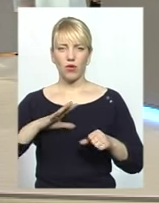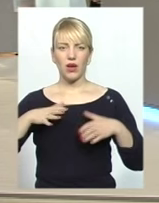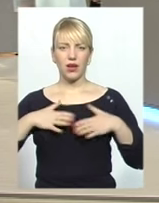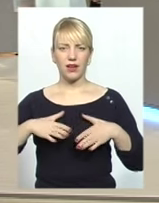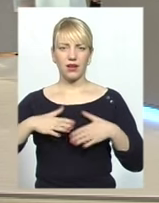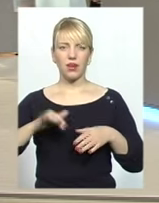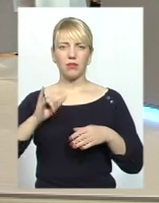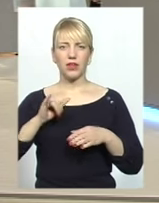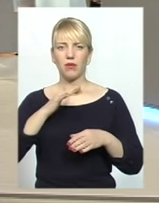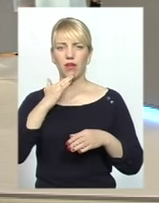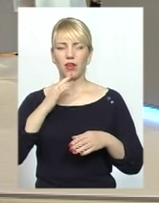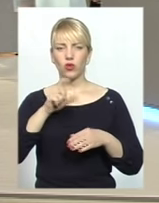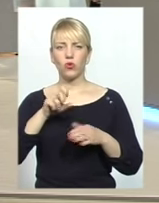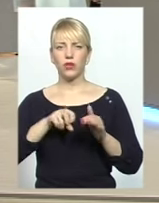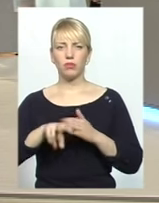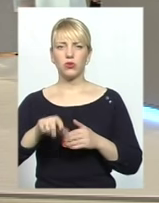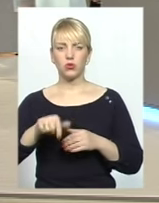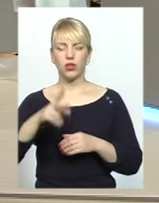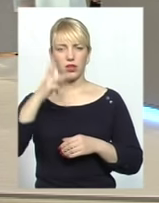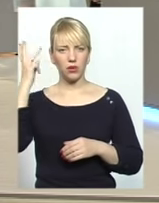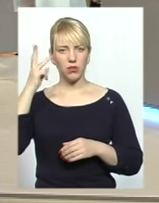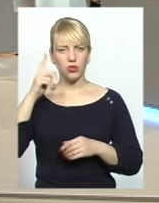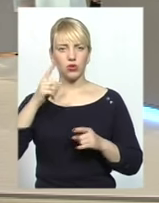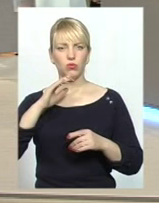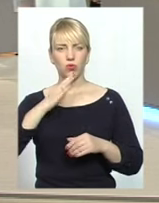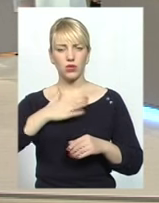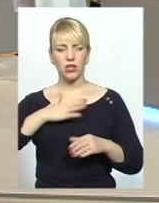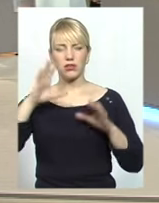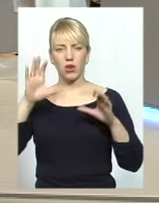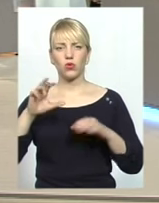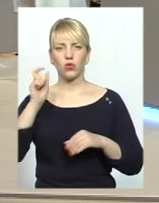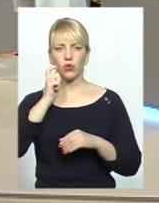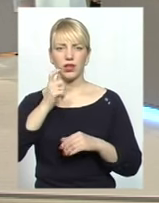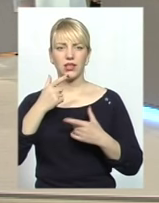демократичній країні, де Конституція гарантує кожному